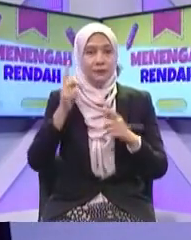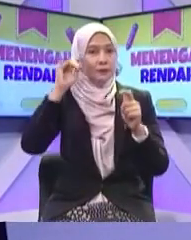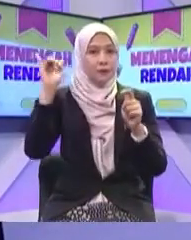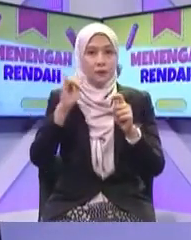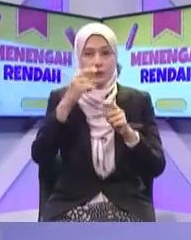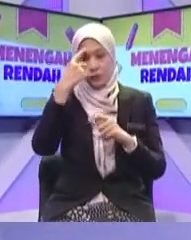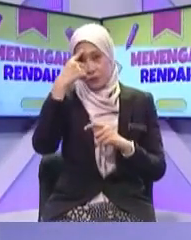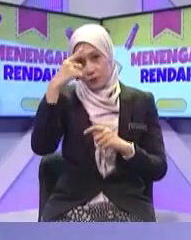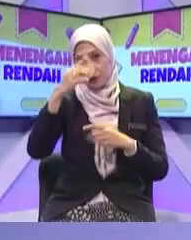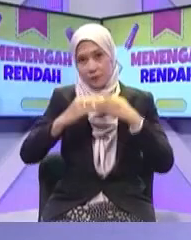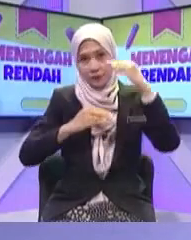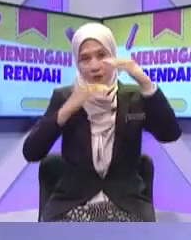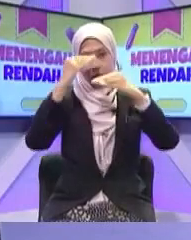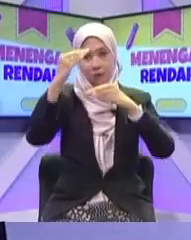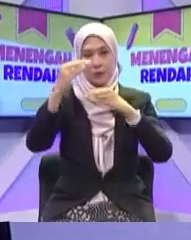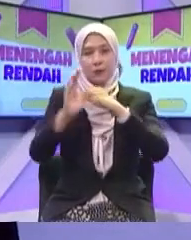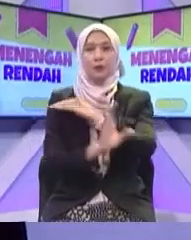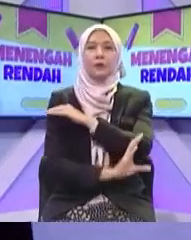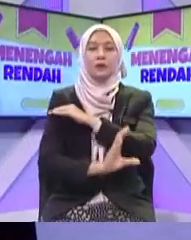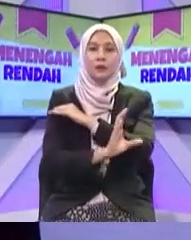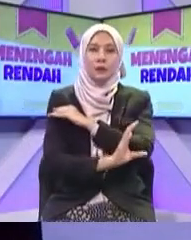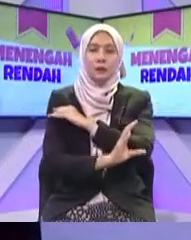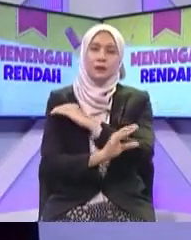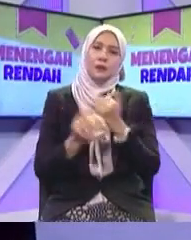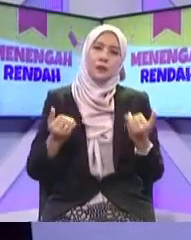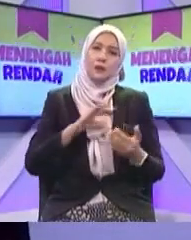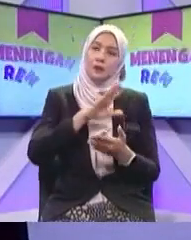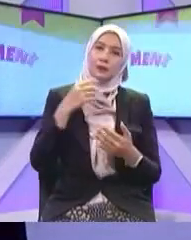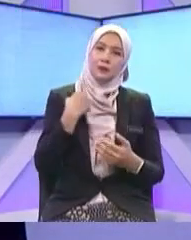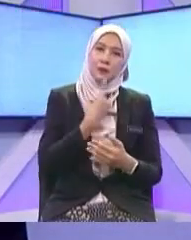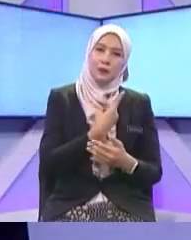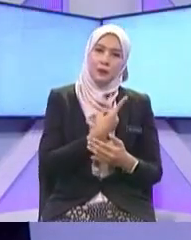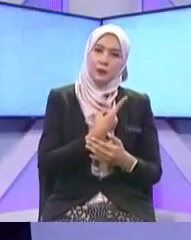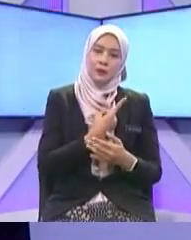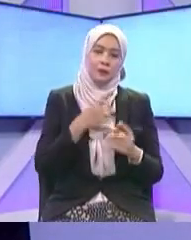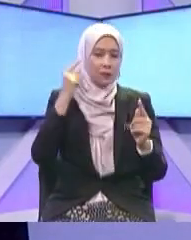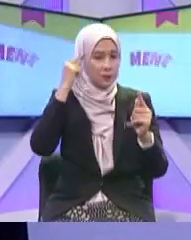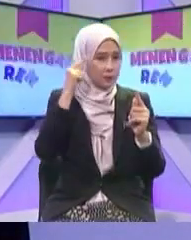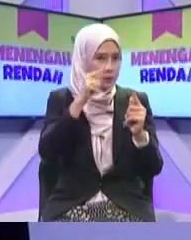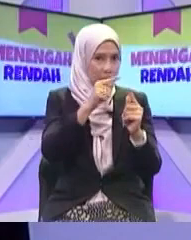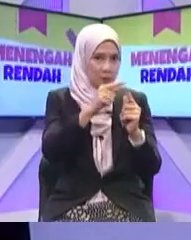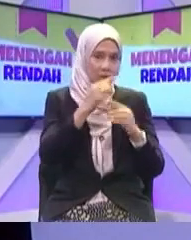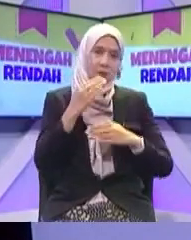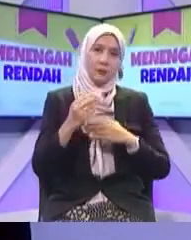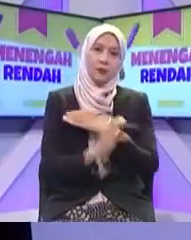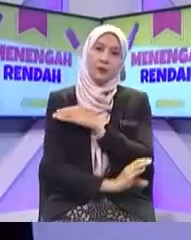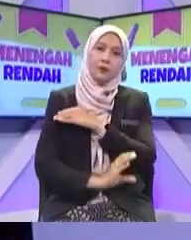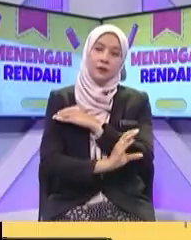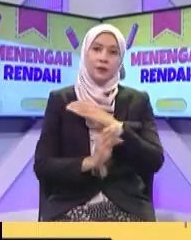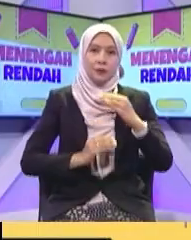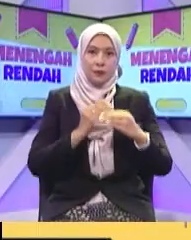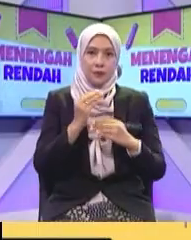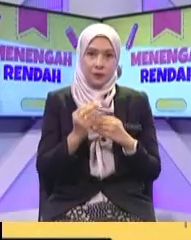kita Negara kita menuju Sebuah negara maju Okey Bagaimanakah telekomunikasi ini Memberi kesan kepada Pembangunan negara kita